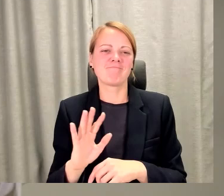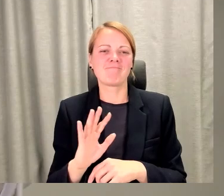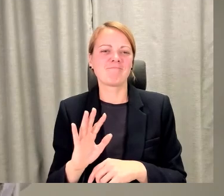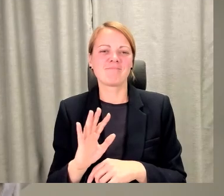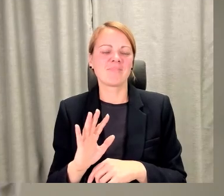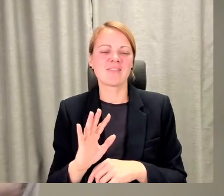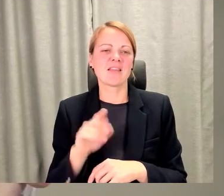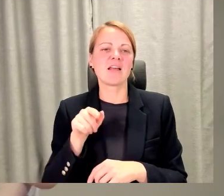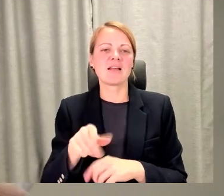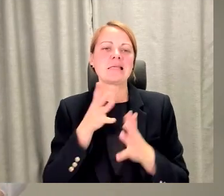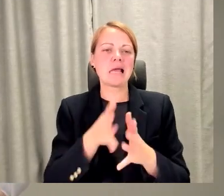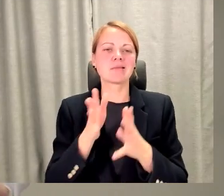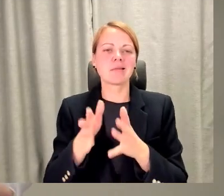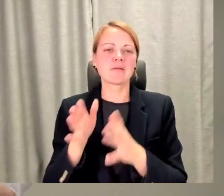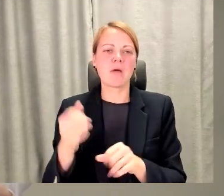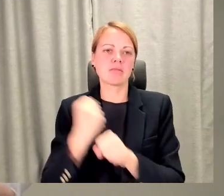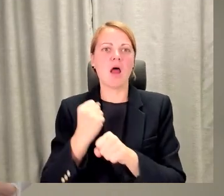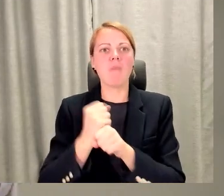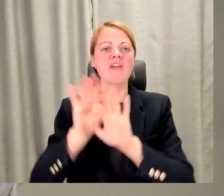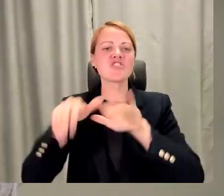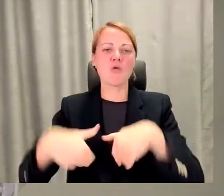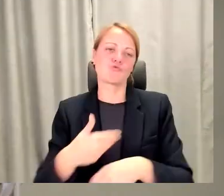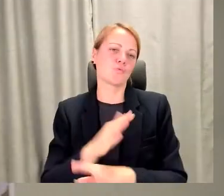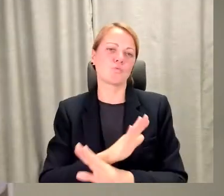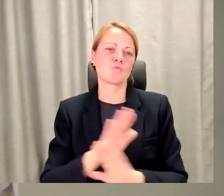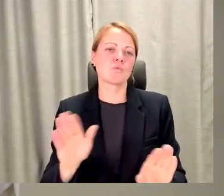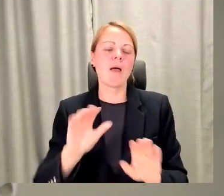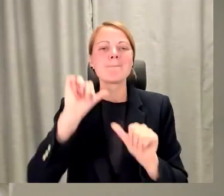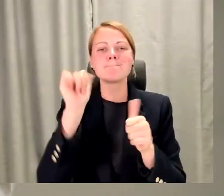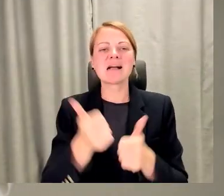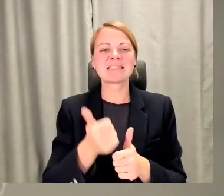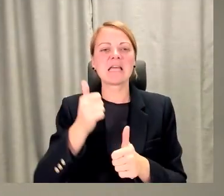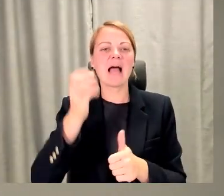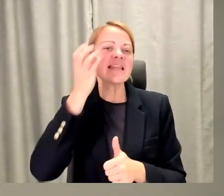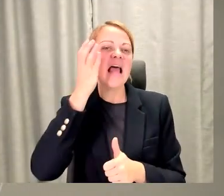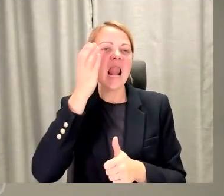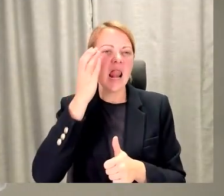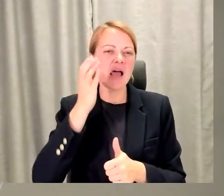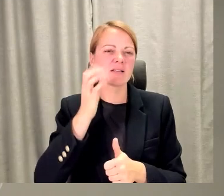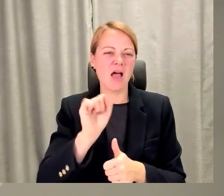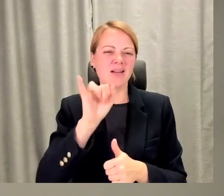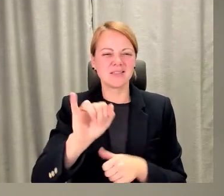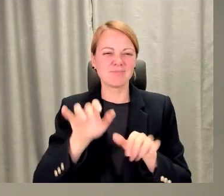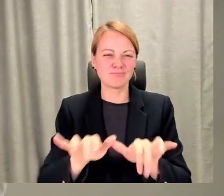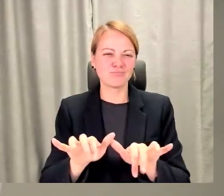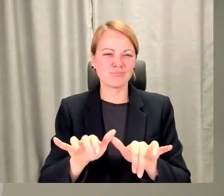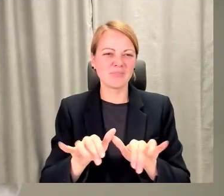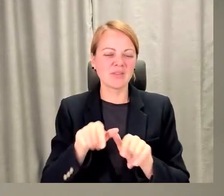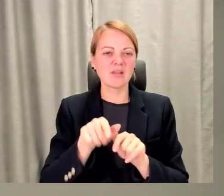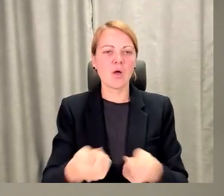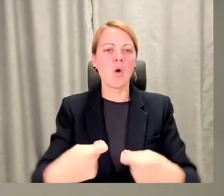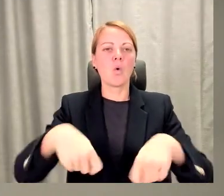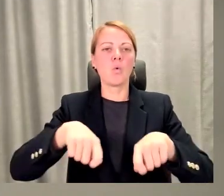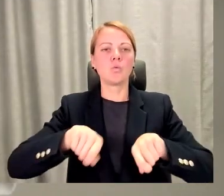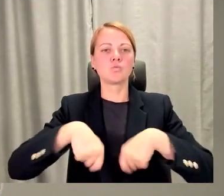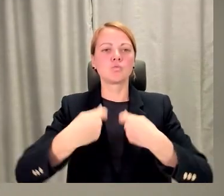kas ietekmēs to darbu atņēmšanu, jo mākslīgais intelekts dod iespēju